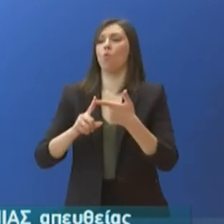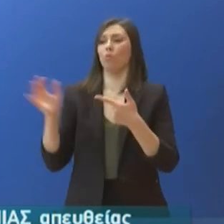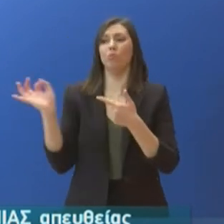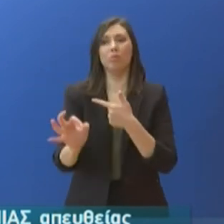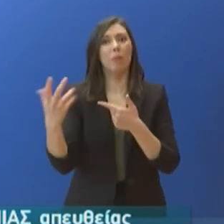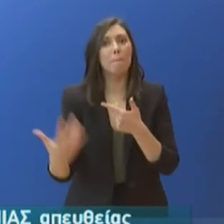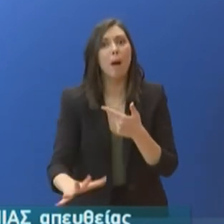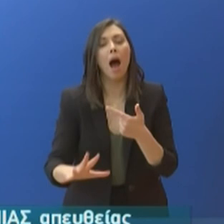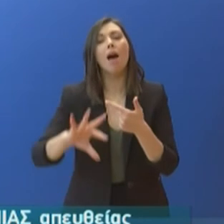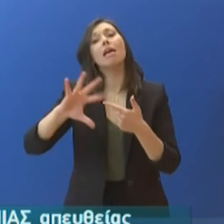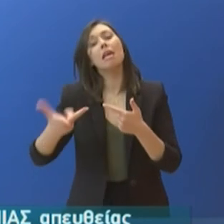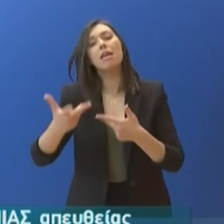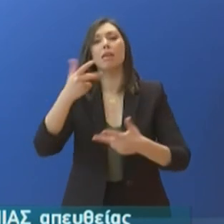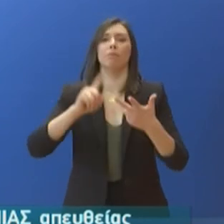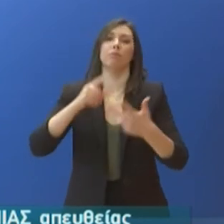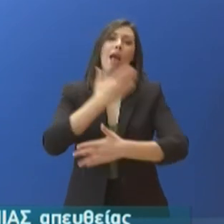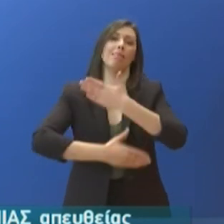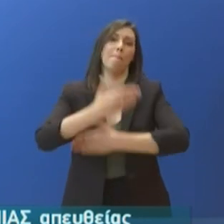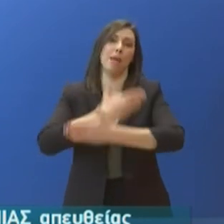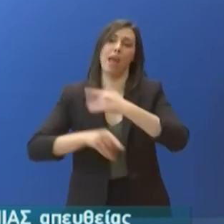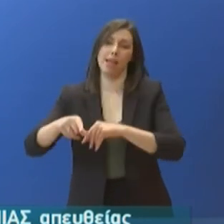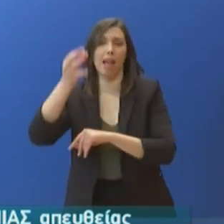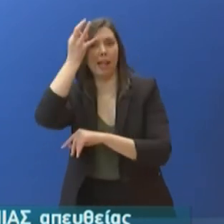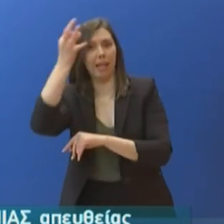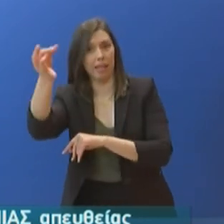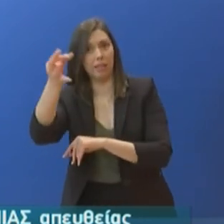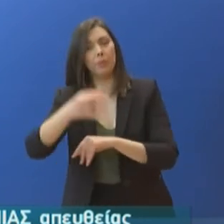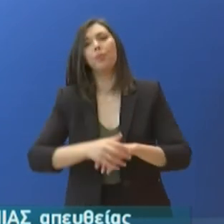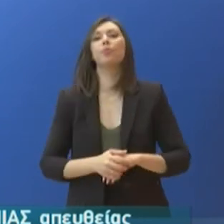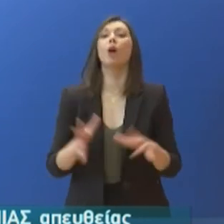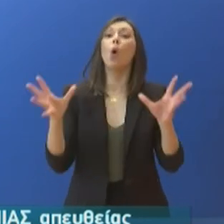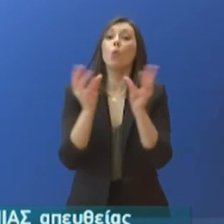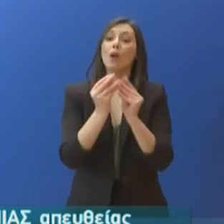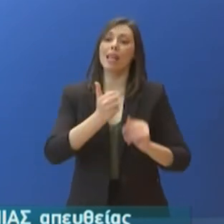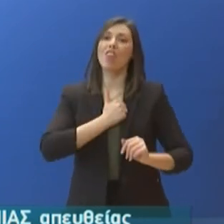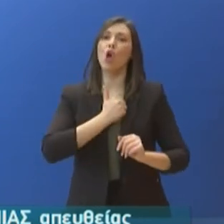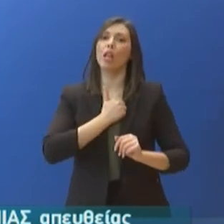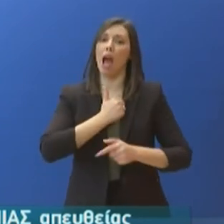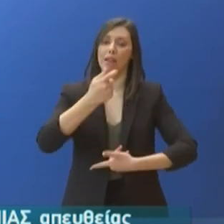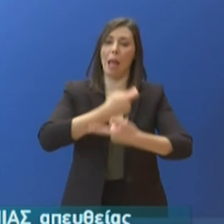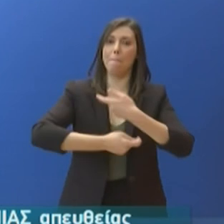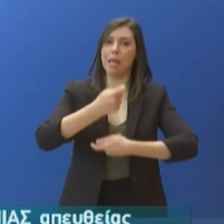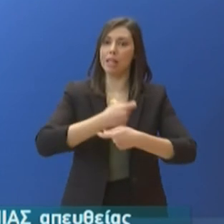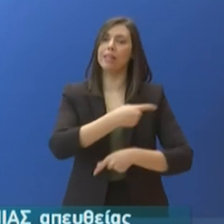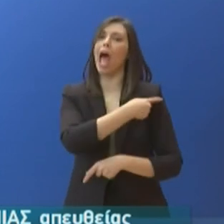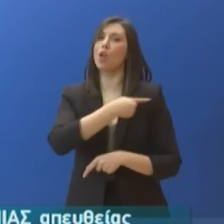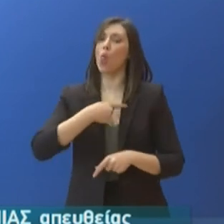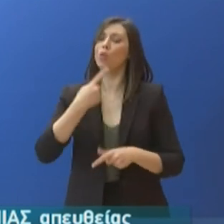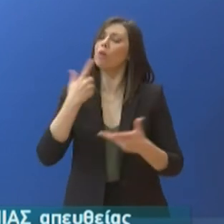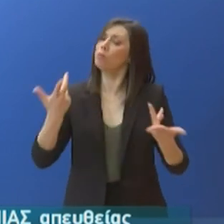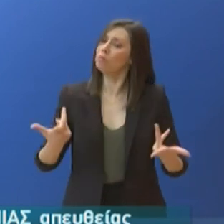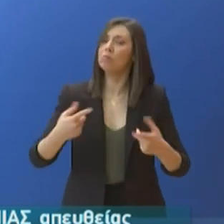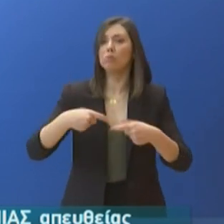Για τους εργαζόμενους του δημόσιου τομέα δίνεται ο εργοδότης να προτείνει επίσης τη δυνατότητα εργασίας με ευέλικτο ωράριο λειτουργίας